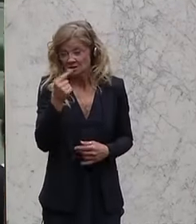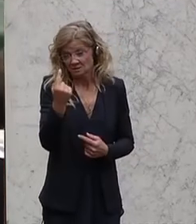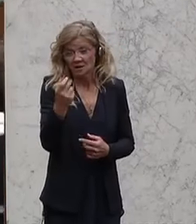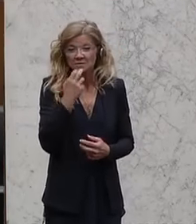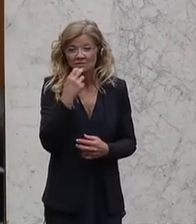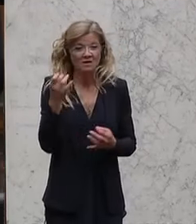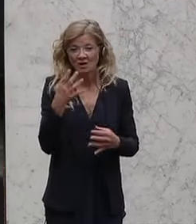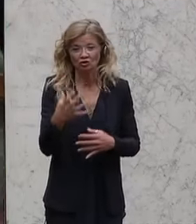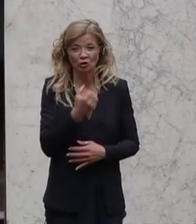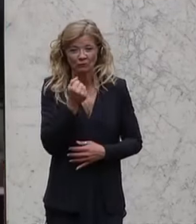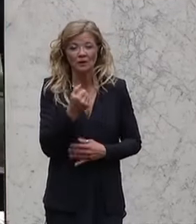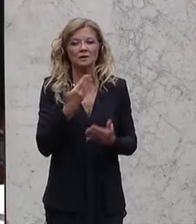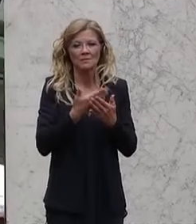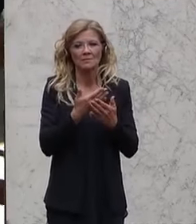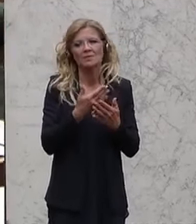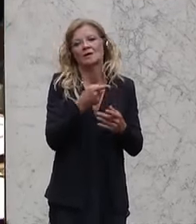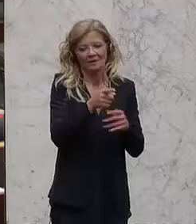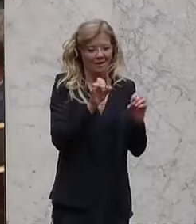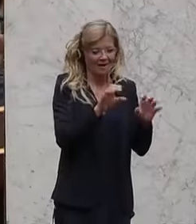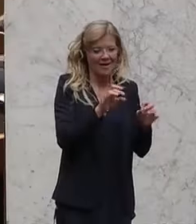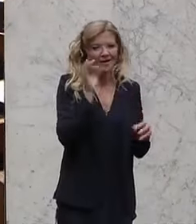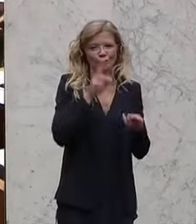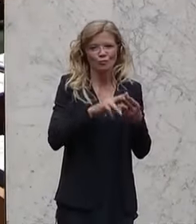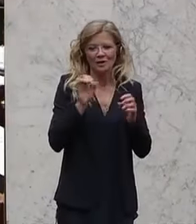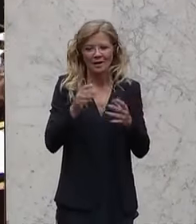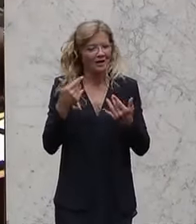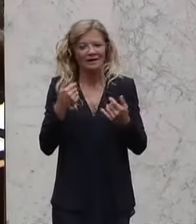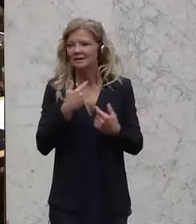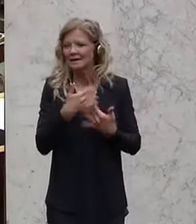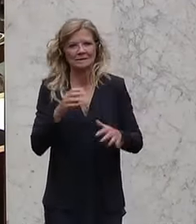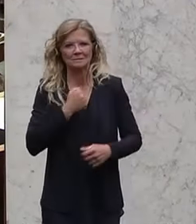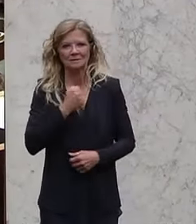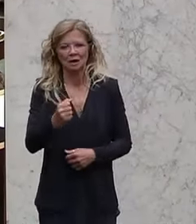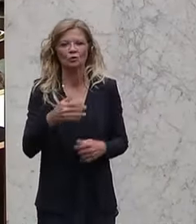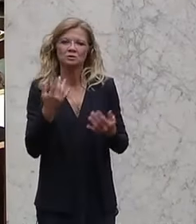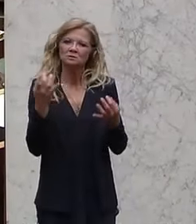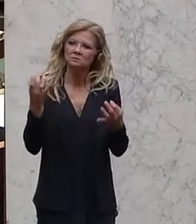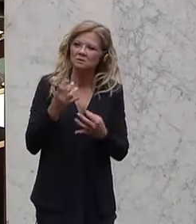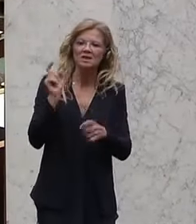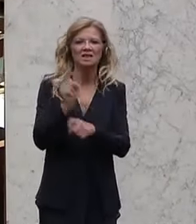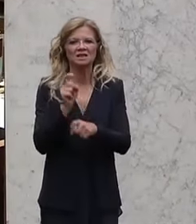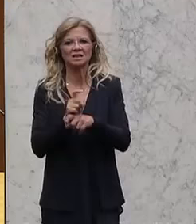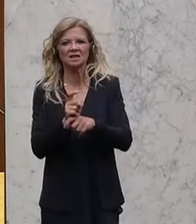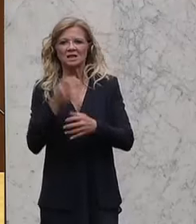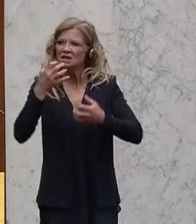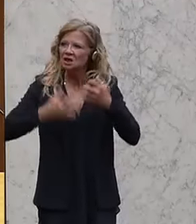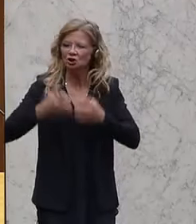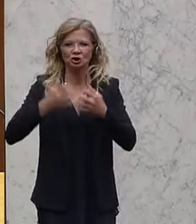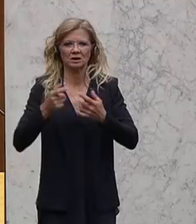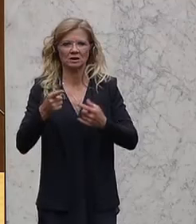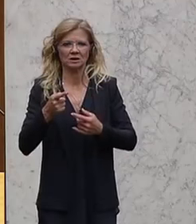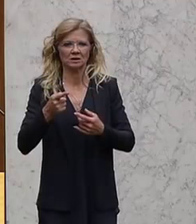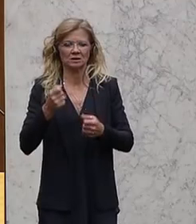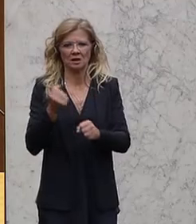Lehrerinnen und Lehrer in Österreich nicht mehr trauen, kritische Themen der Geschichte aufzuarbeiten,